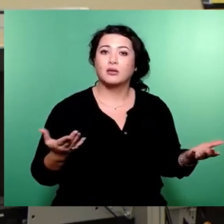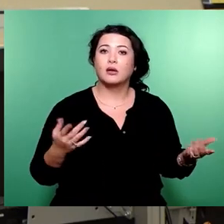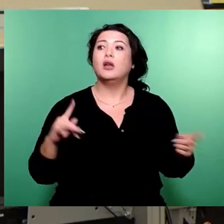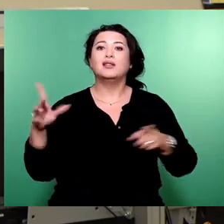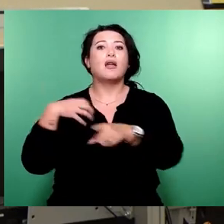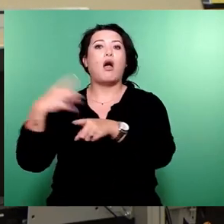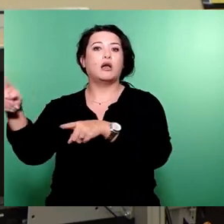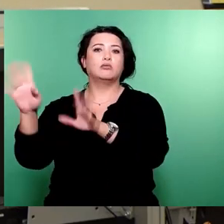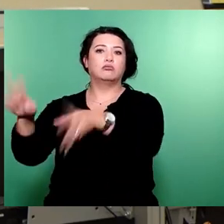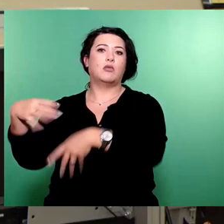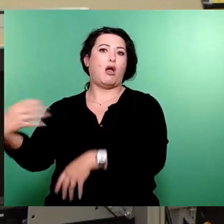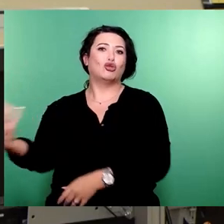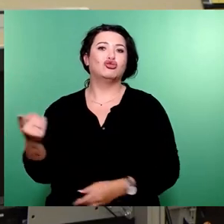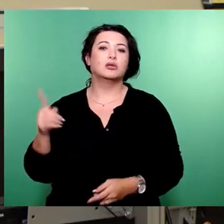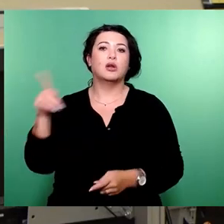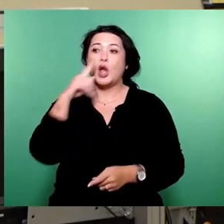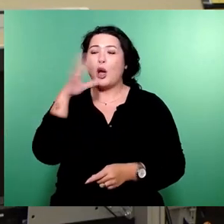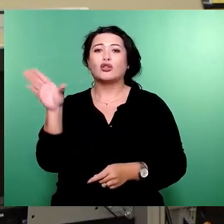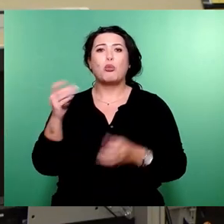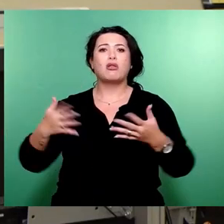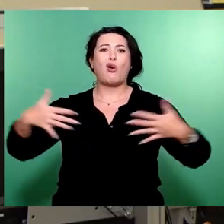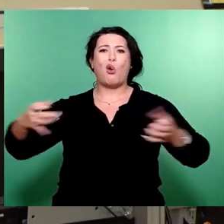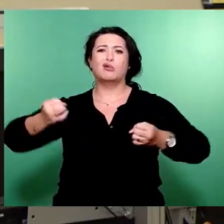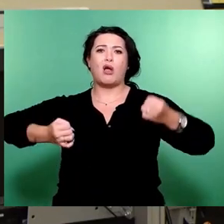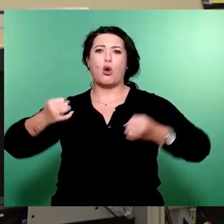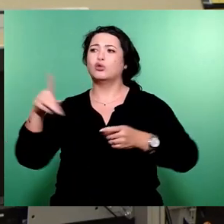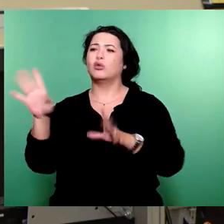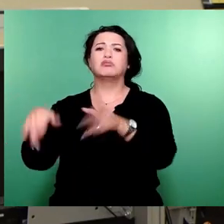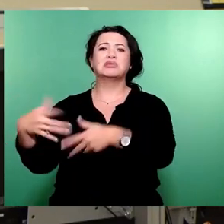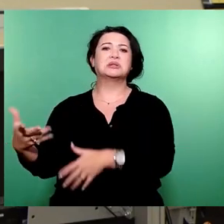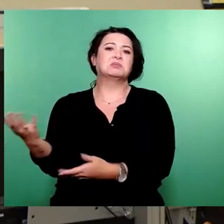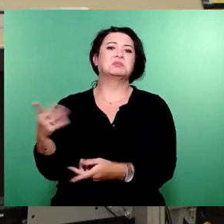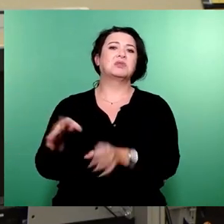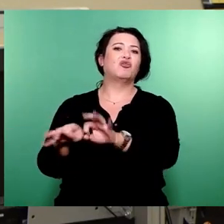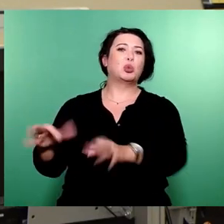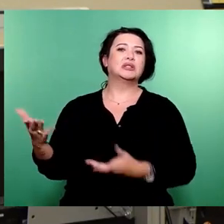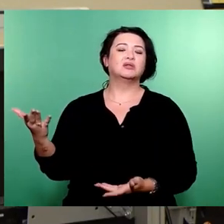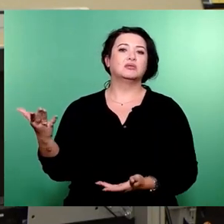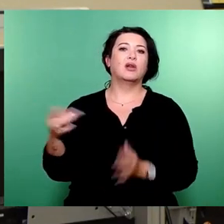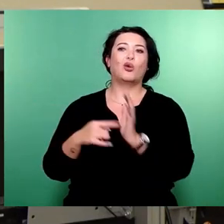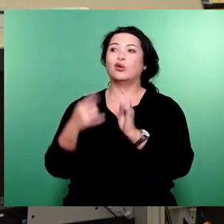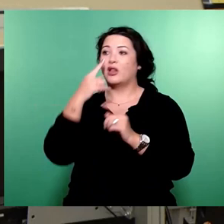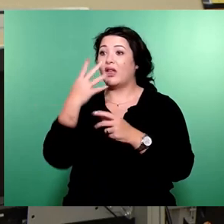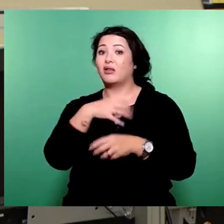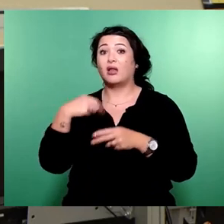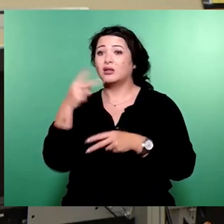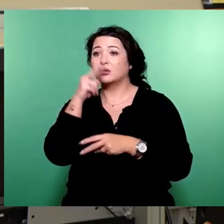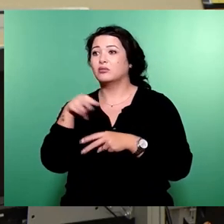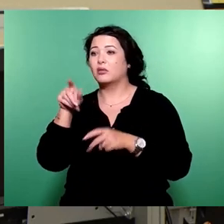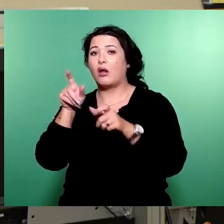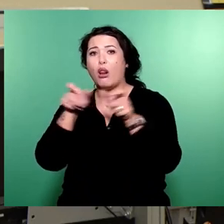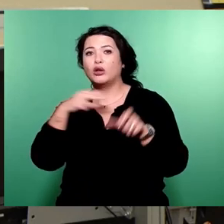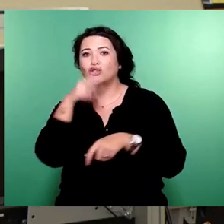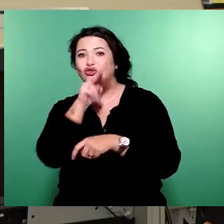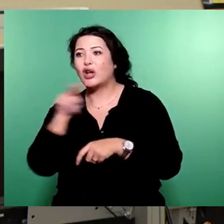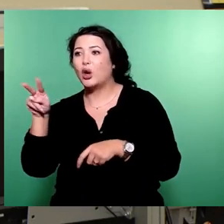Reichen mit den SUVs, die greifen sie nicht mal, weil wenn man sich mal in Dresden umschaut, dann sind es nämlich die Stadtrandbewohner, die eigene